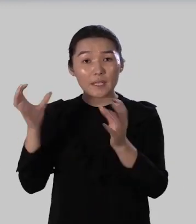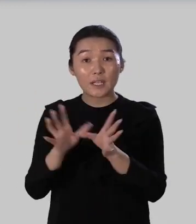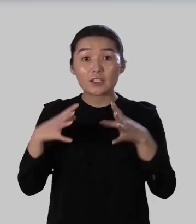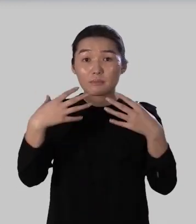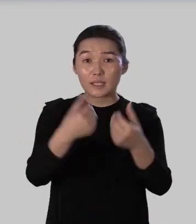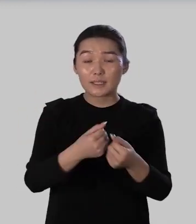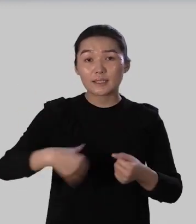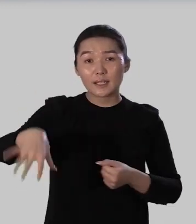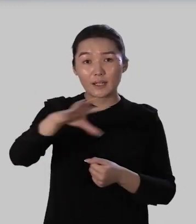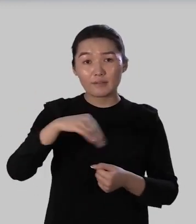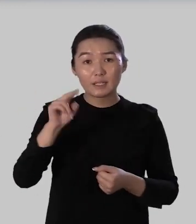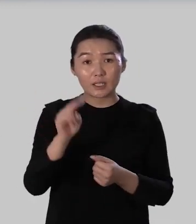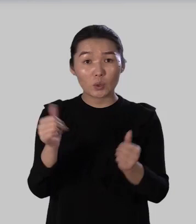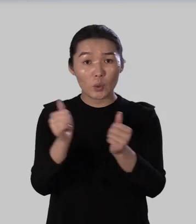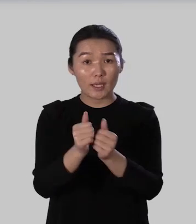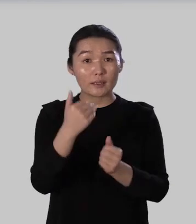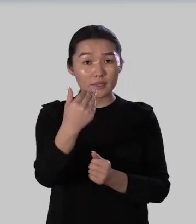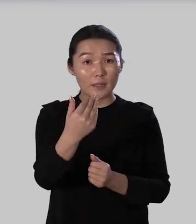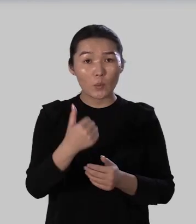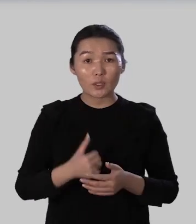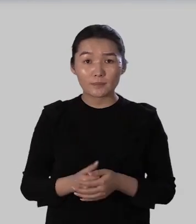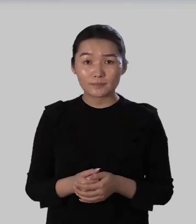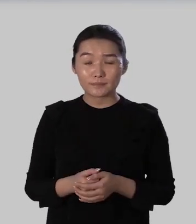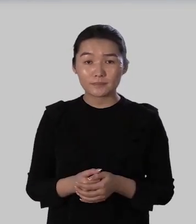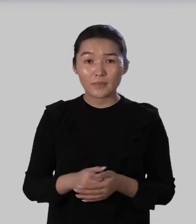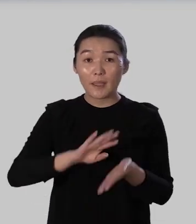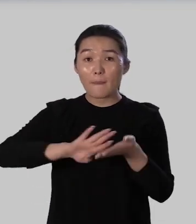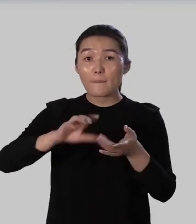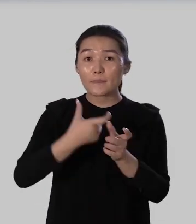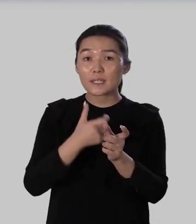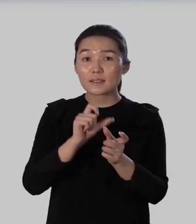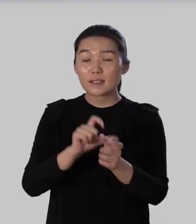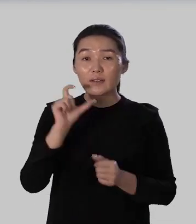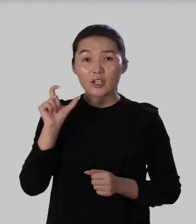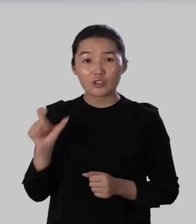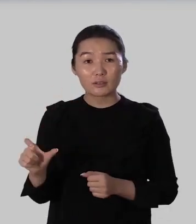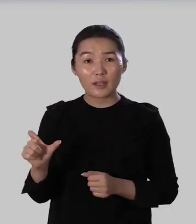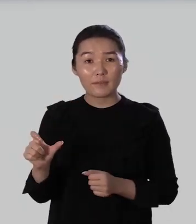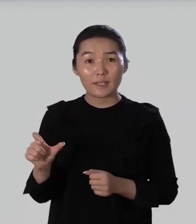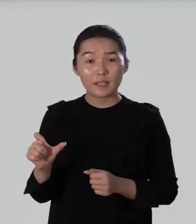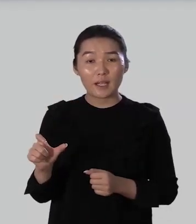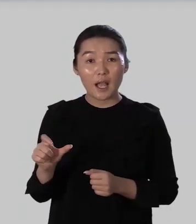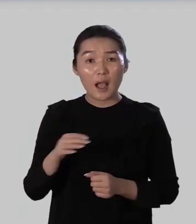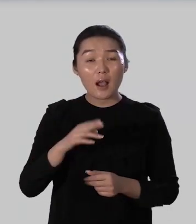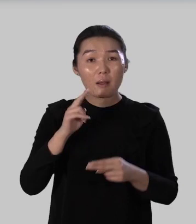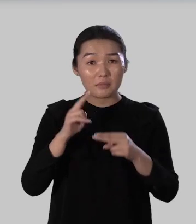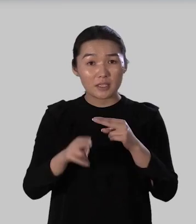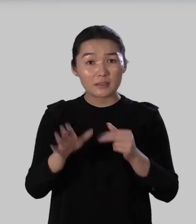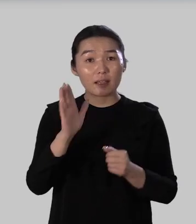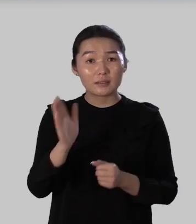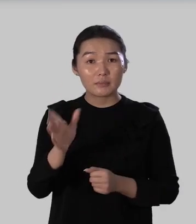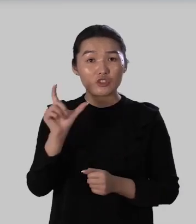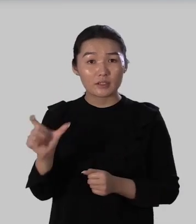близких и всех кто рядом с тобой без этого человек перестанет быть